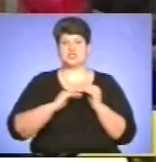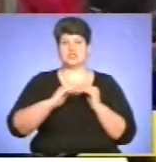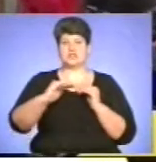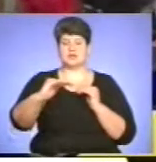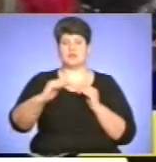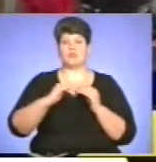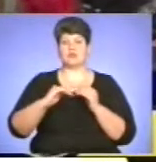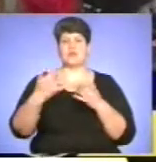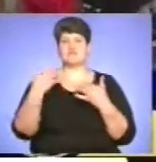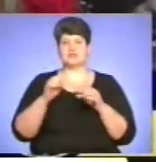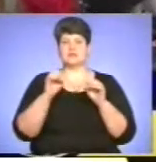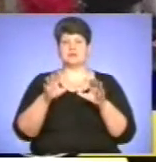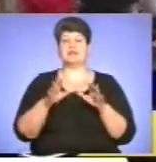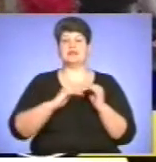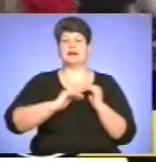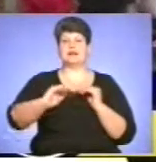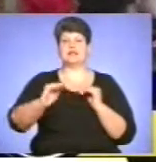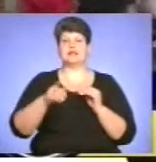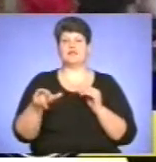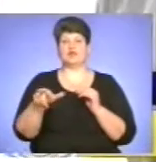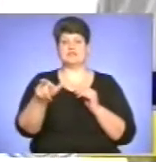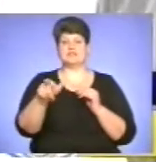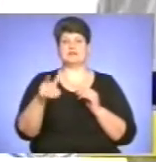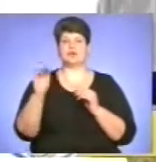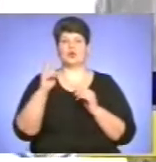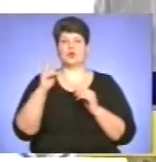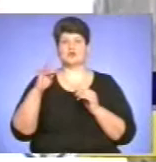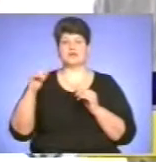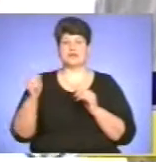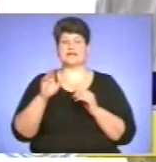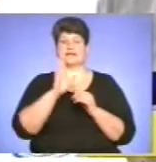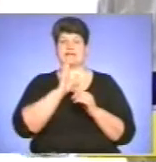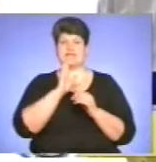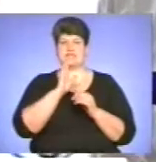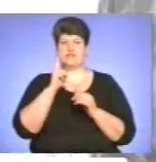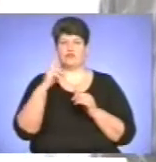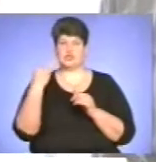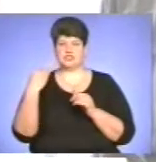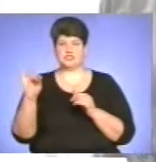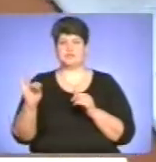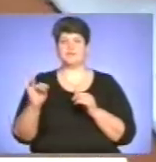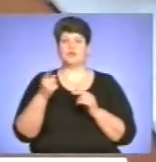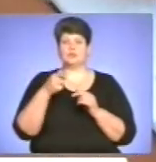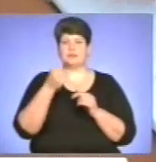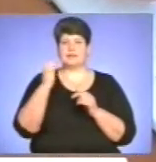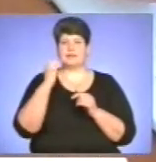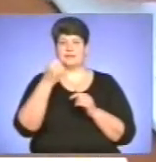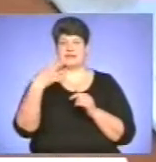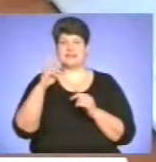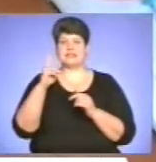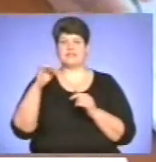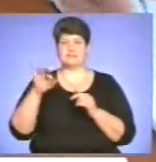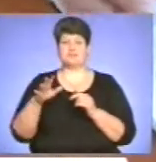поклали на вулицях Крушельницької, Дівочій, Живова, Пирогова, 15 квітня. Тут дороги ремонтують капітально.